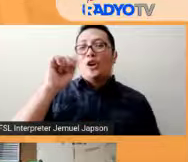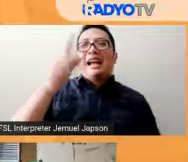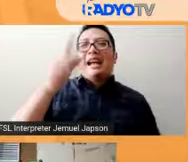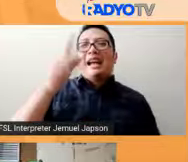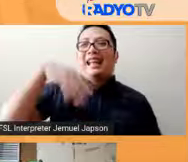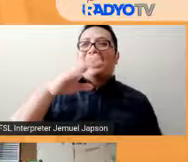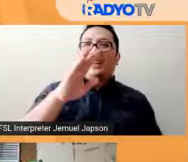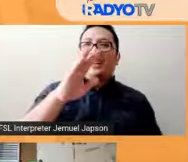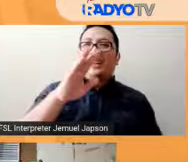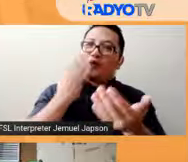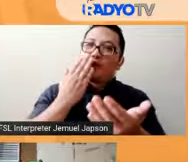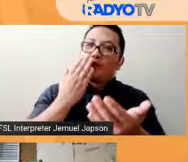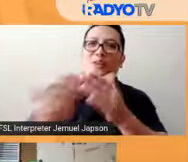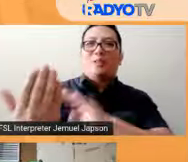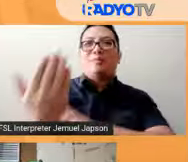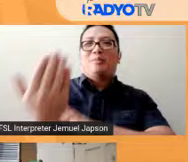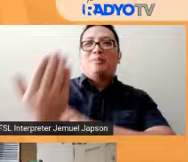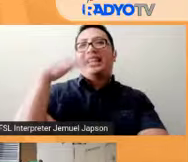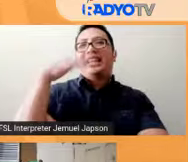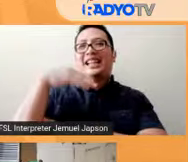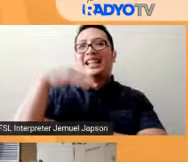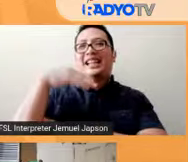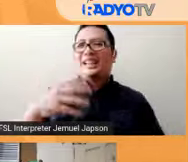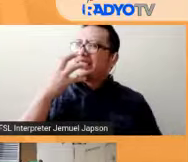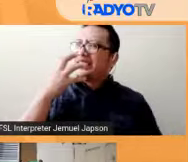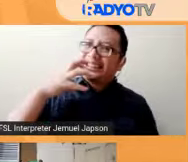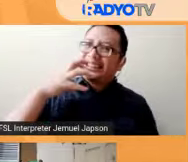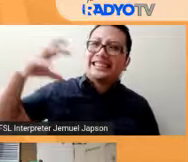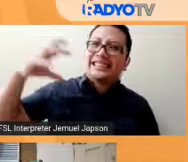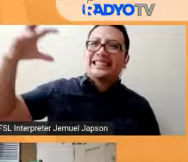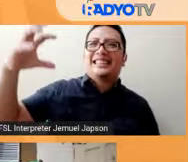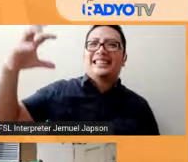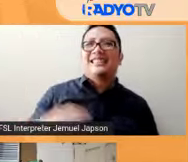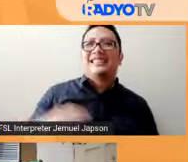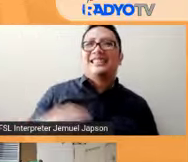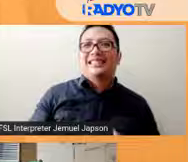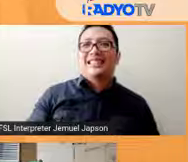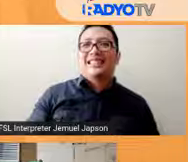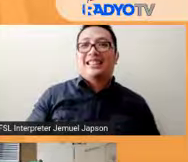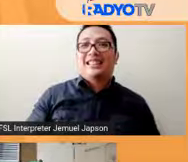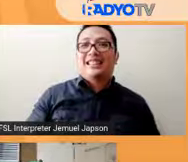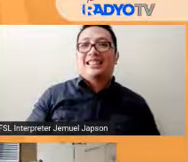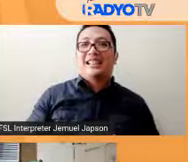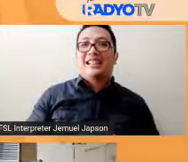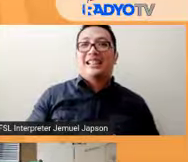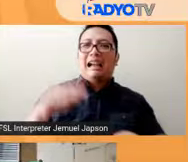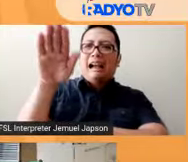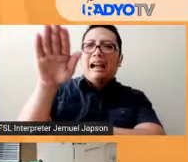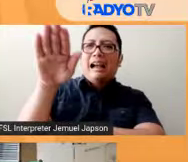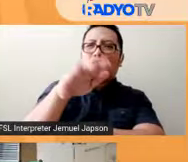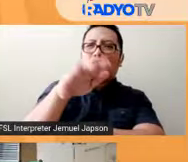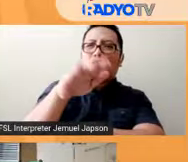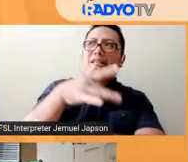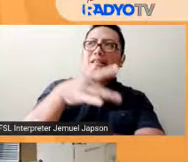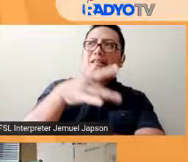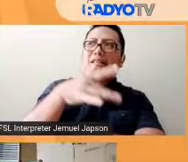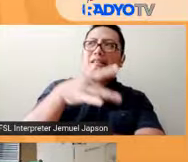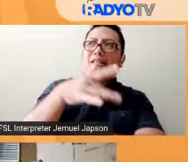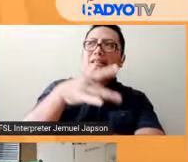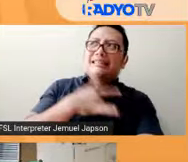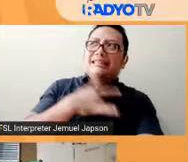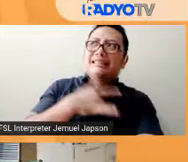Sobrang init po ng panahon. Yung panghapon na init ay nararamdaman na umaga. Kaya po panghapon yung